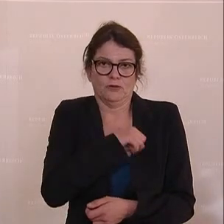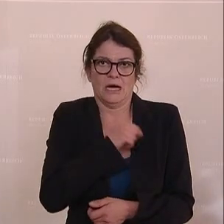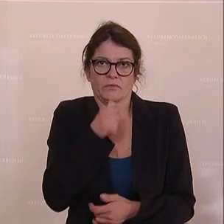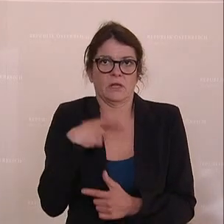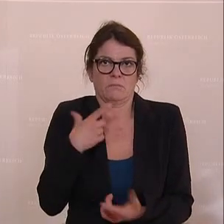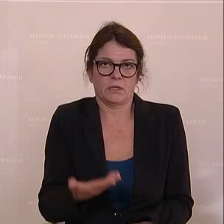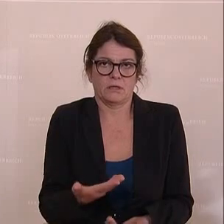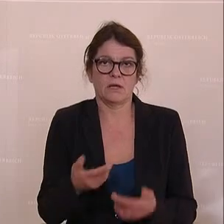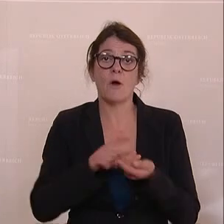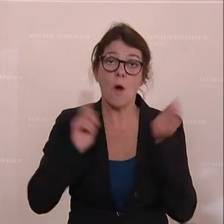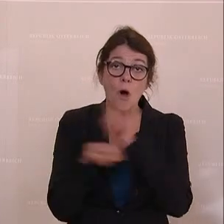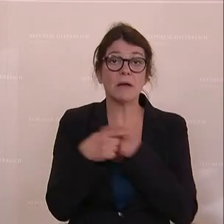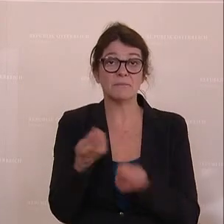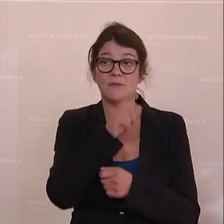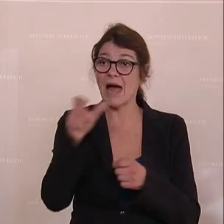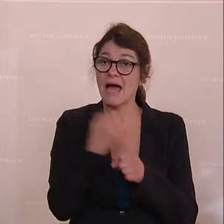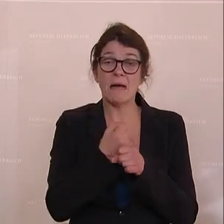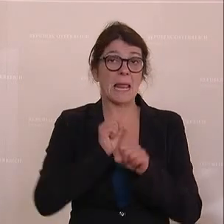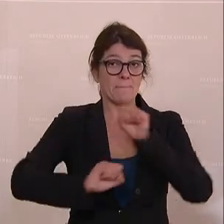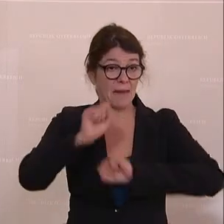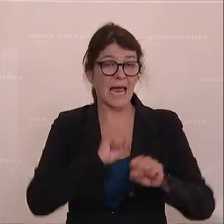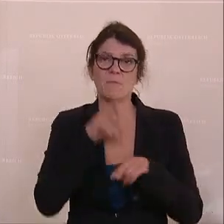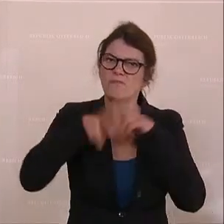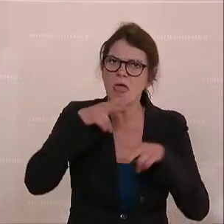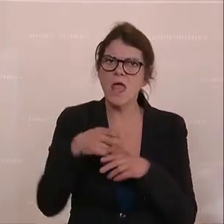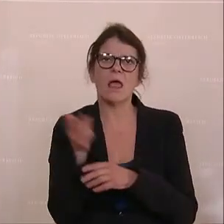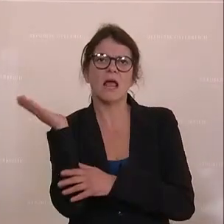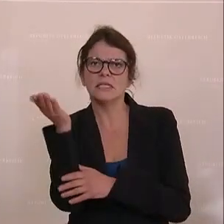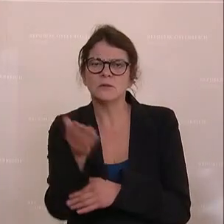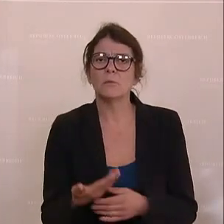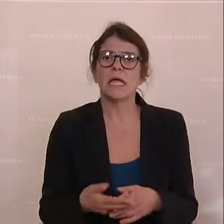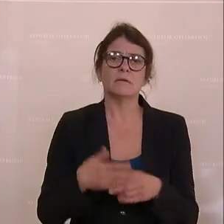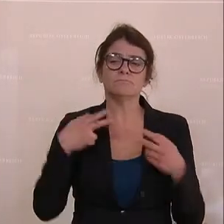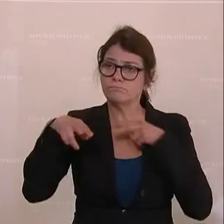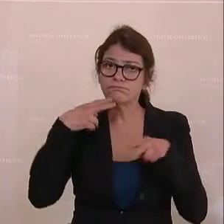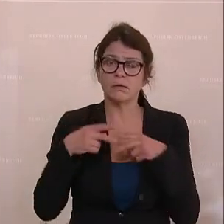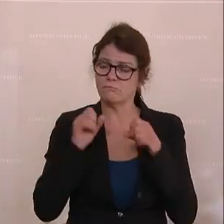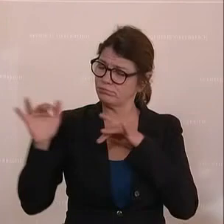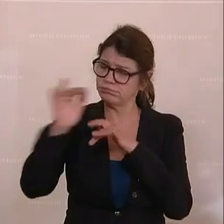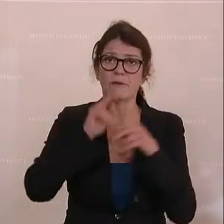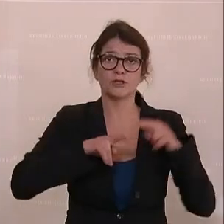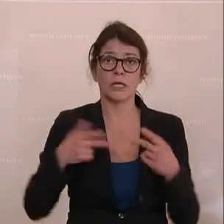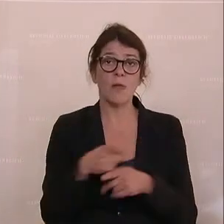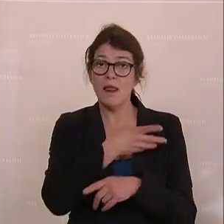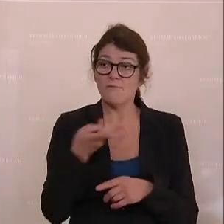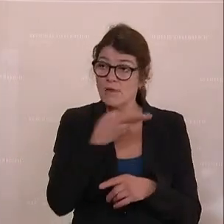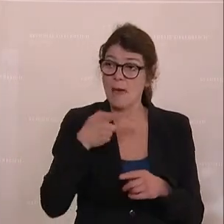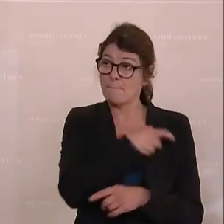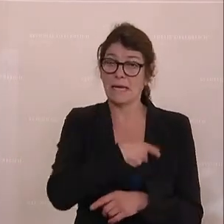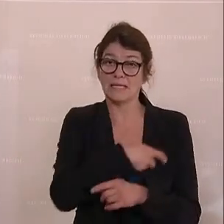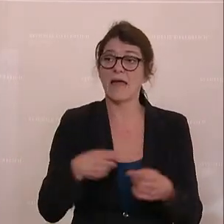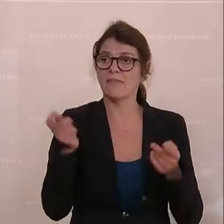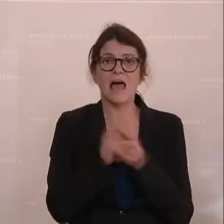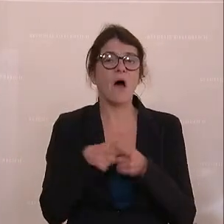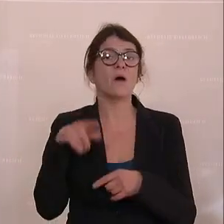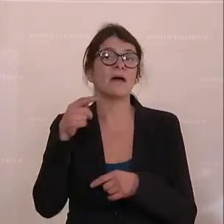Auf der anderen Seite haben wir einen Facharbeitermangel in der Pflege, Gastronomie, sonst wo. Und alle vier Parteien, im Übrigen auch die NEOS, wobei der Herr